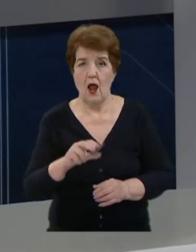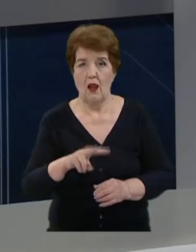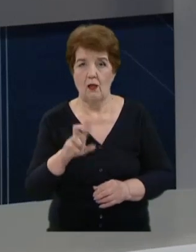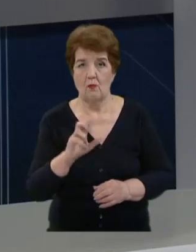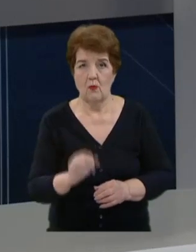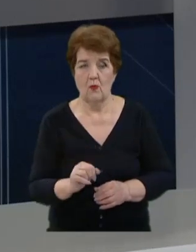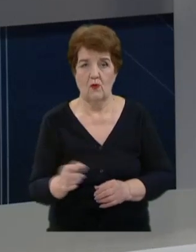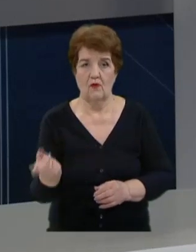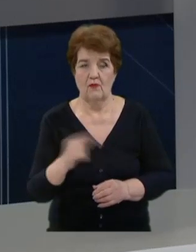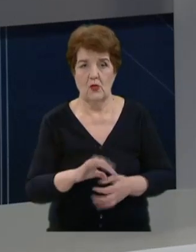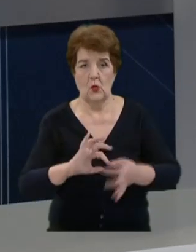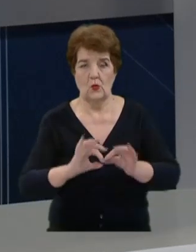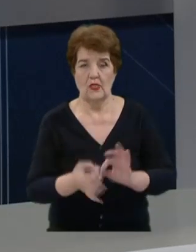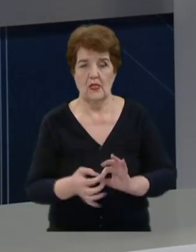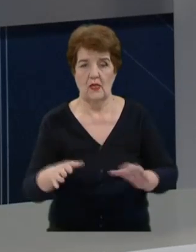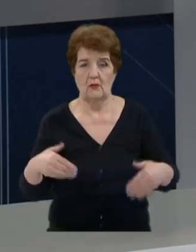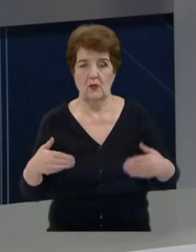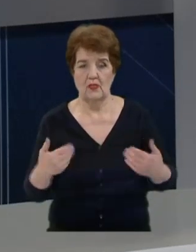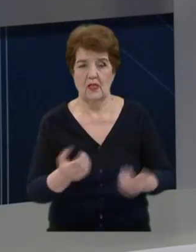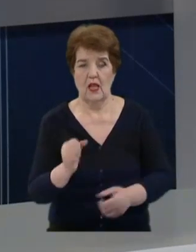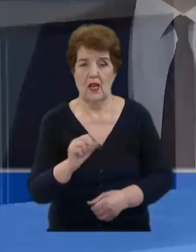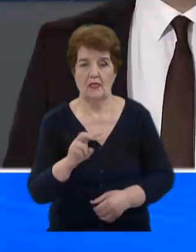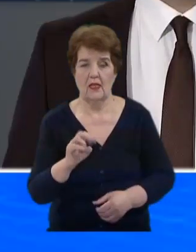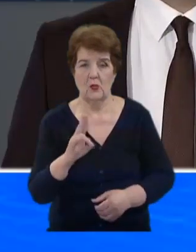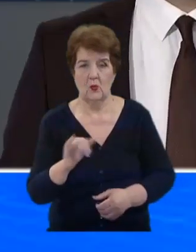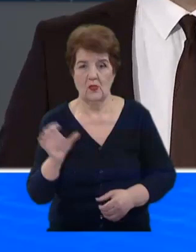ședința Curții Constituționale. Alexandru, bună seara, te ascultăm.